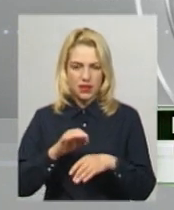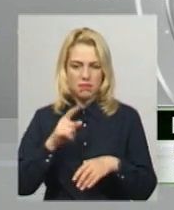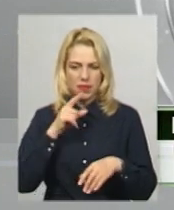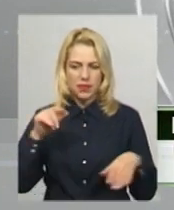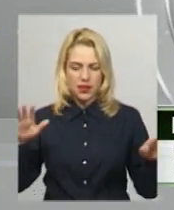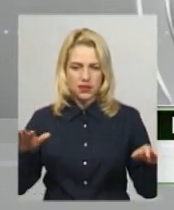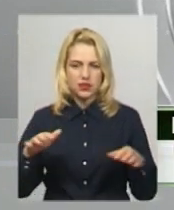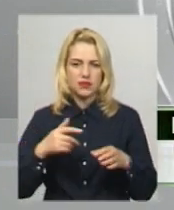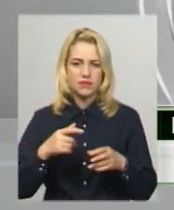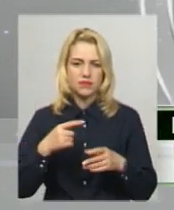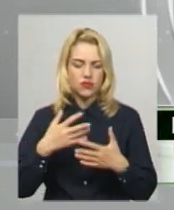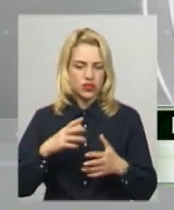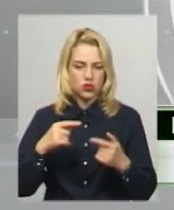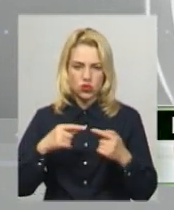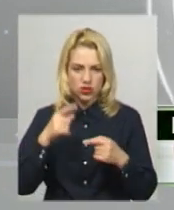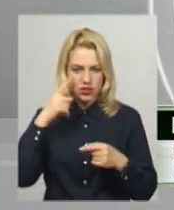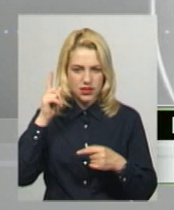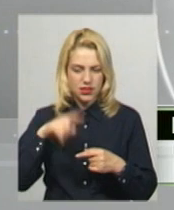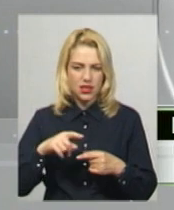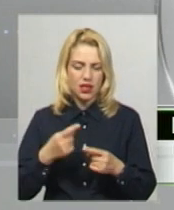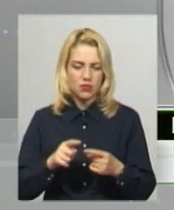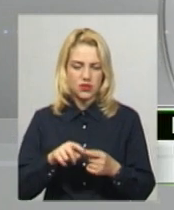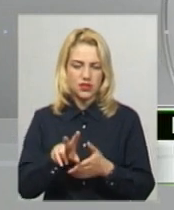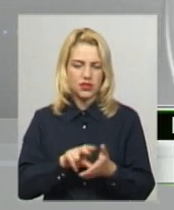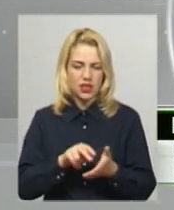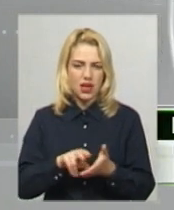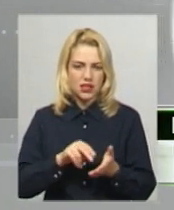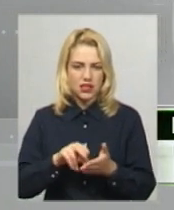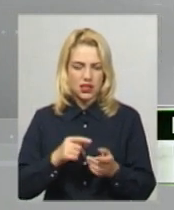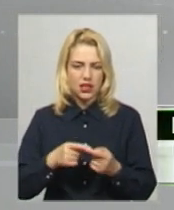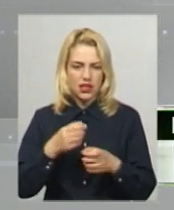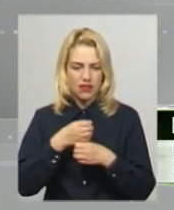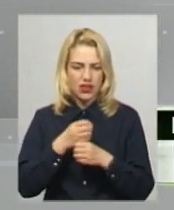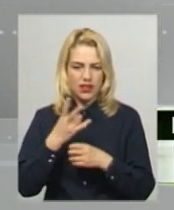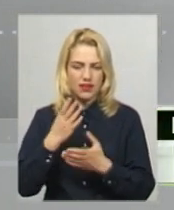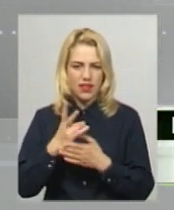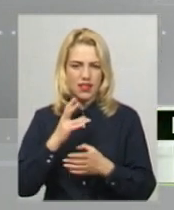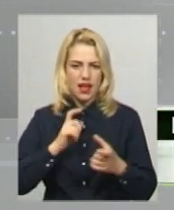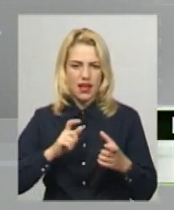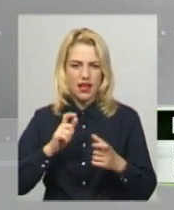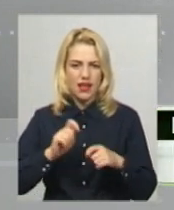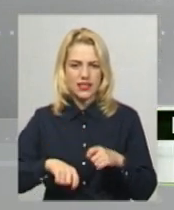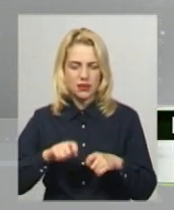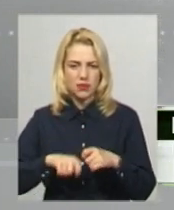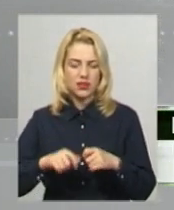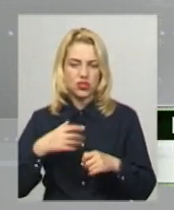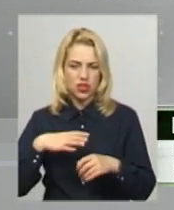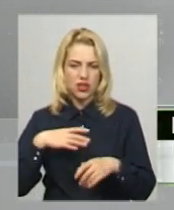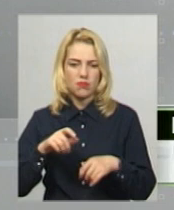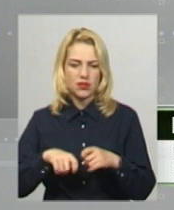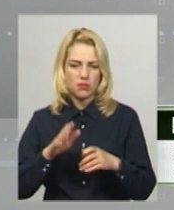грунту і рослин, які знаходяться в Науково-дорожчому інституту на експертизі. Чекаємо експертизи і